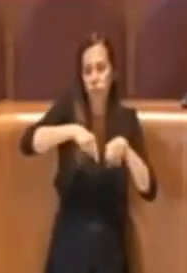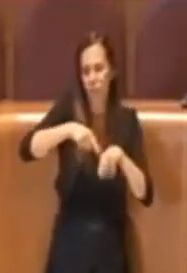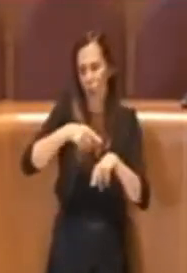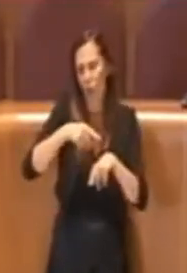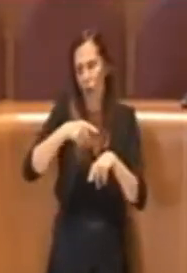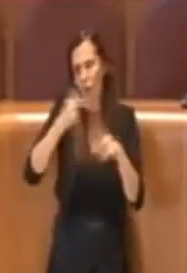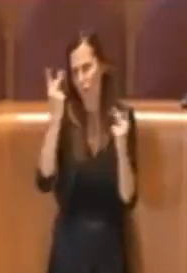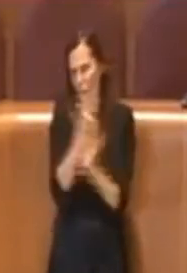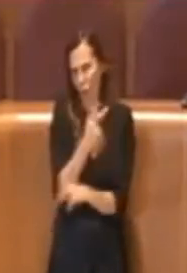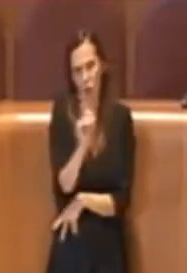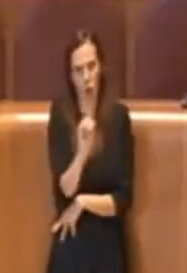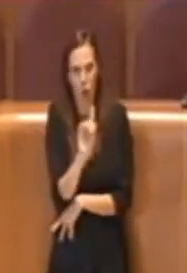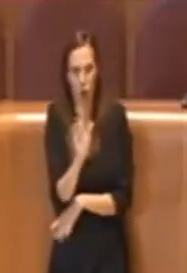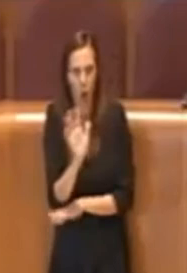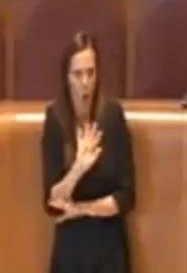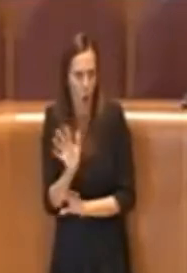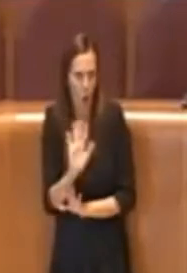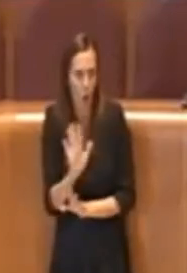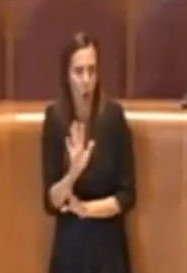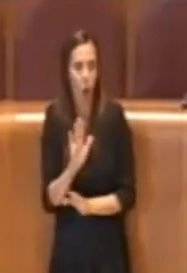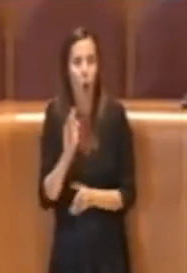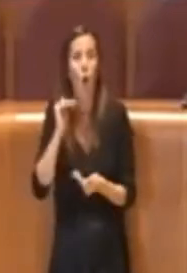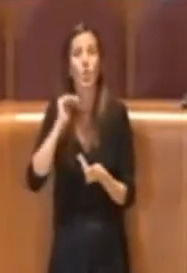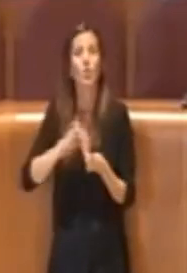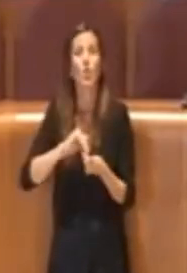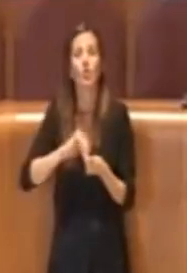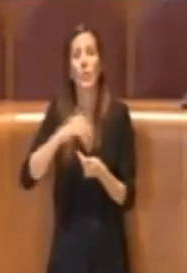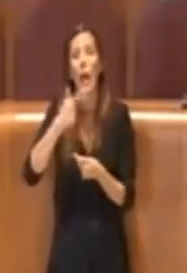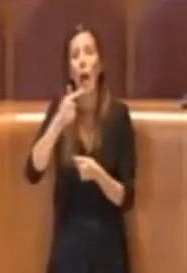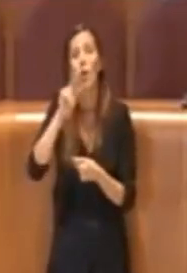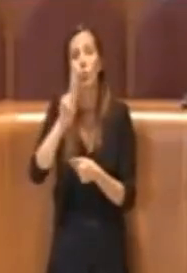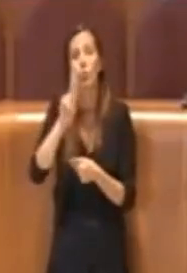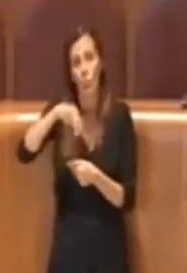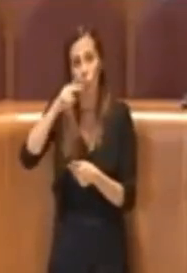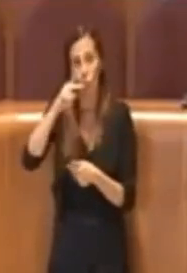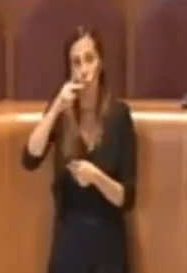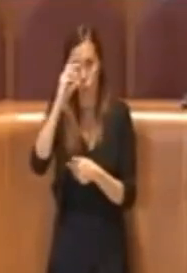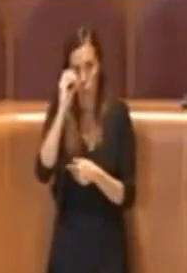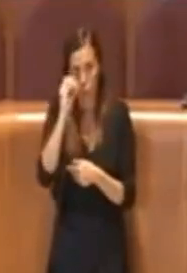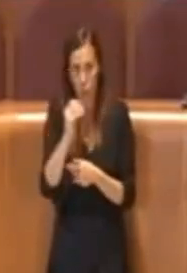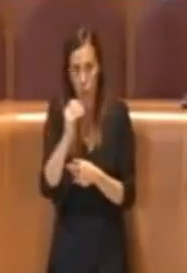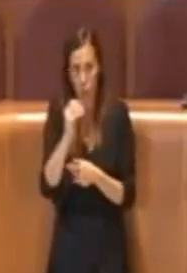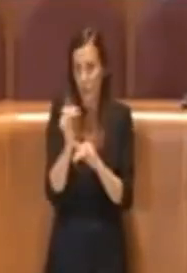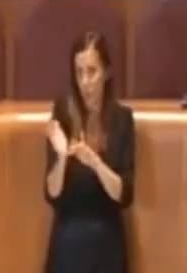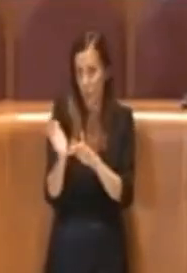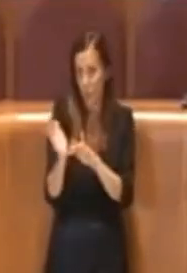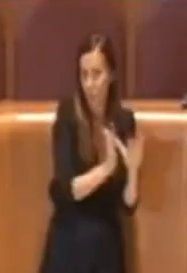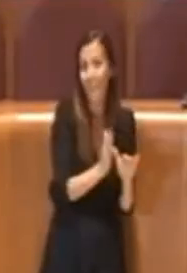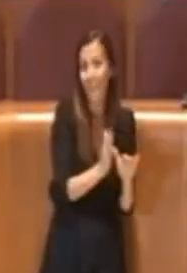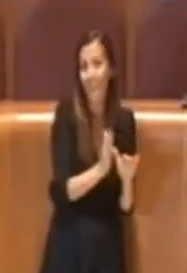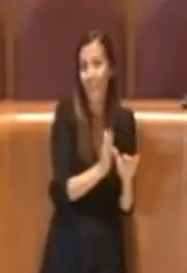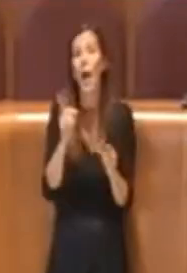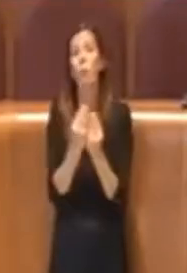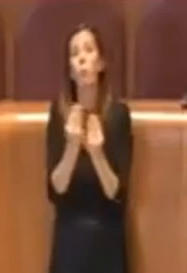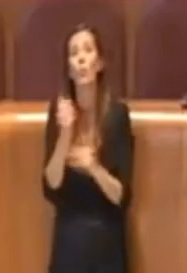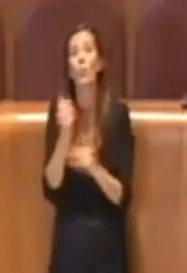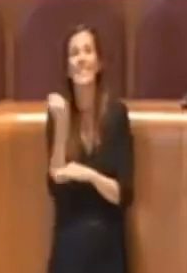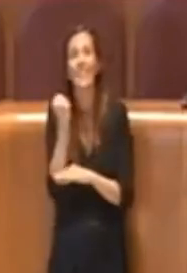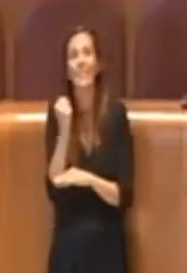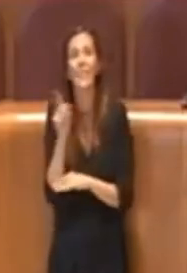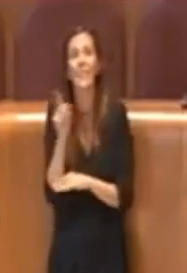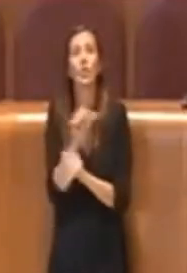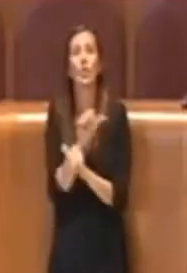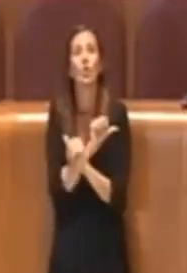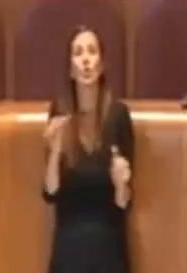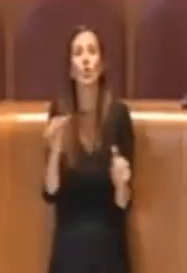la società Tundo, il multiservizi fa il trasporto solo dei alunni disabili che